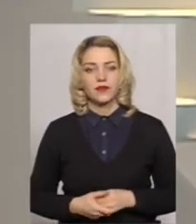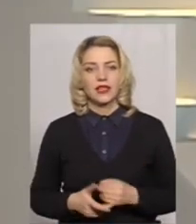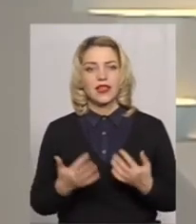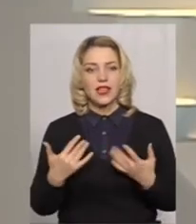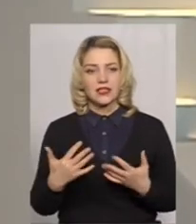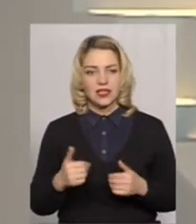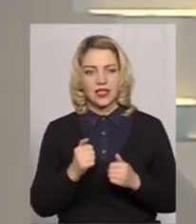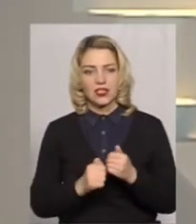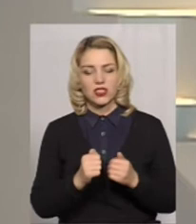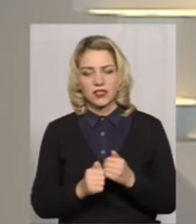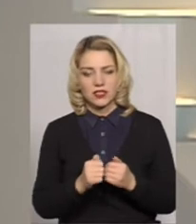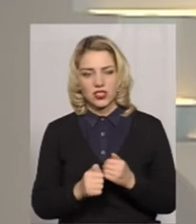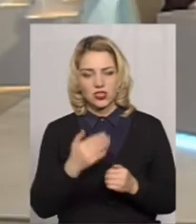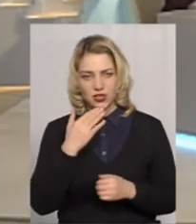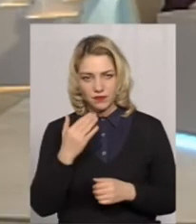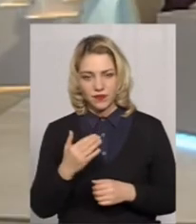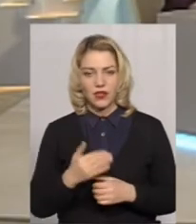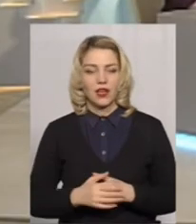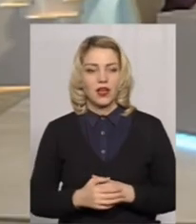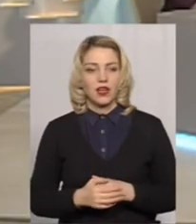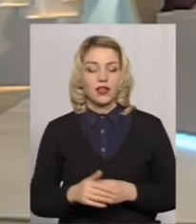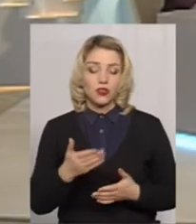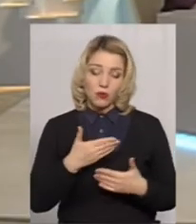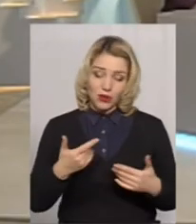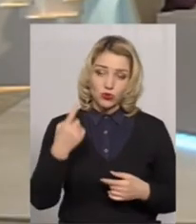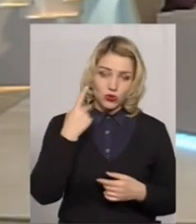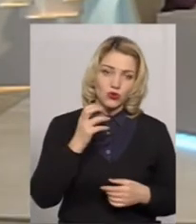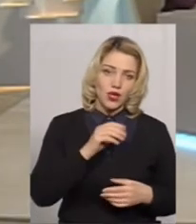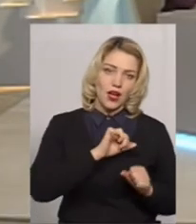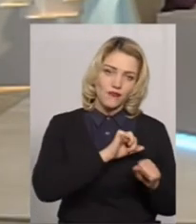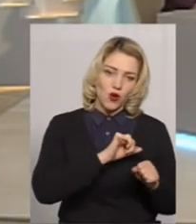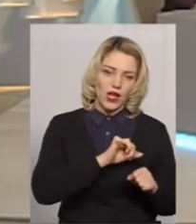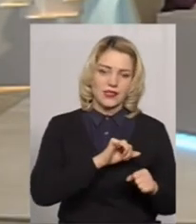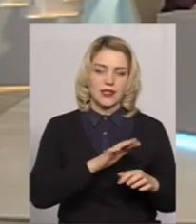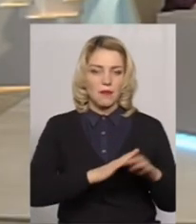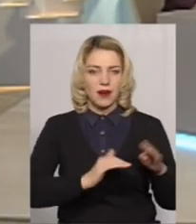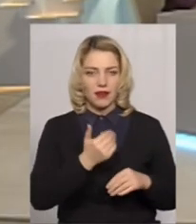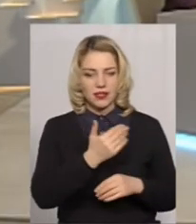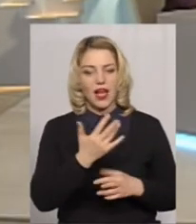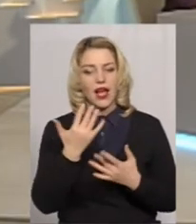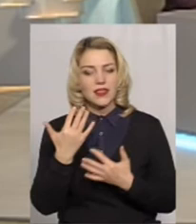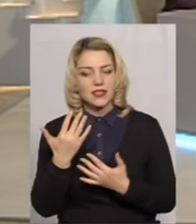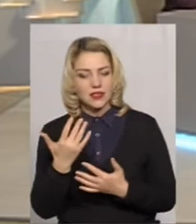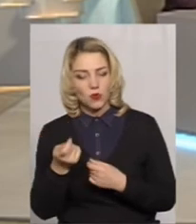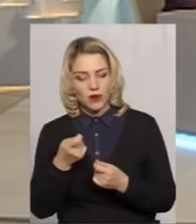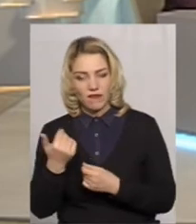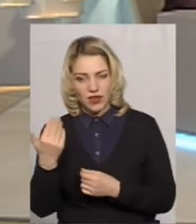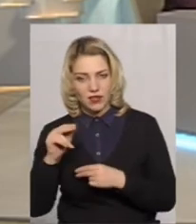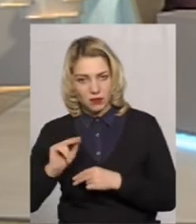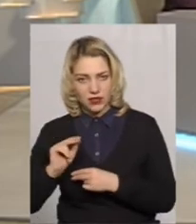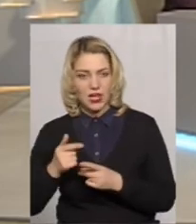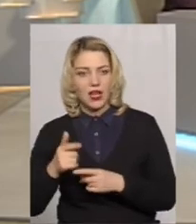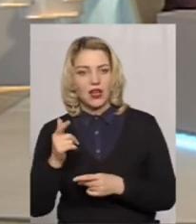Наскільки частіше? Ми почули з адвокатської практики, а в управлінні держпраці все ж таки, наскільки більше з вини